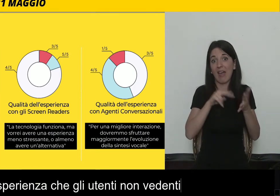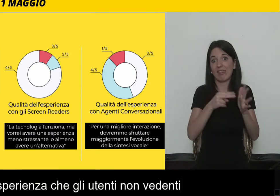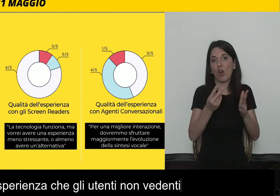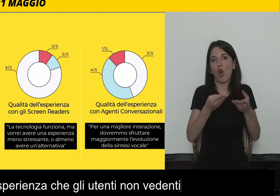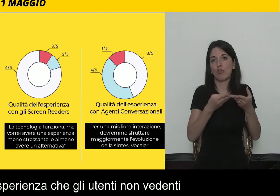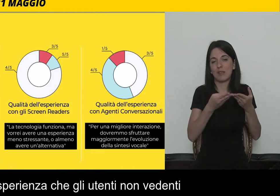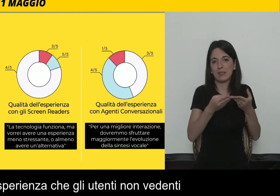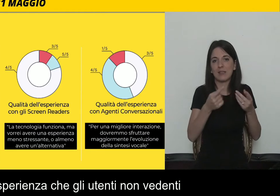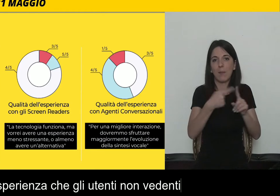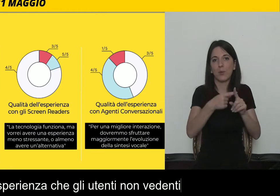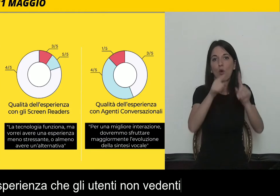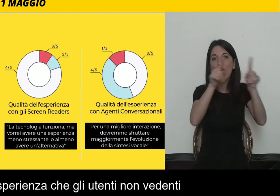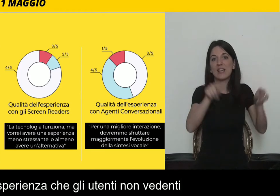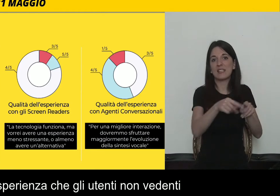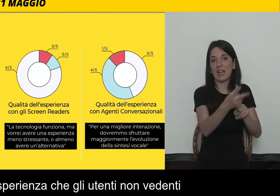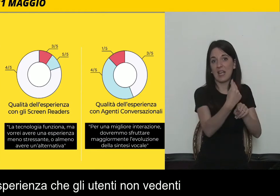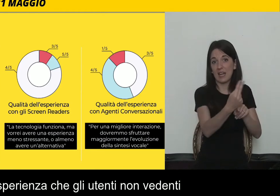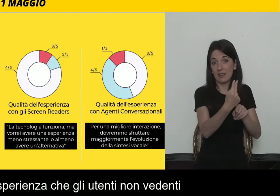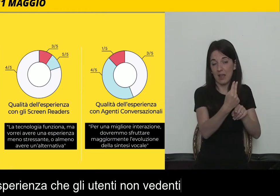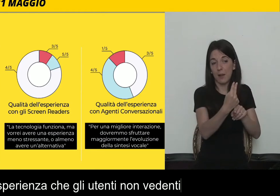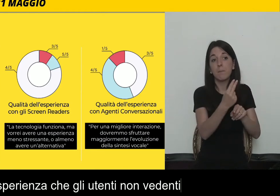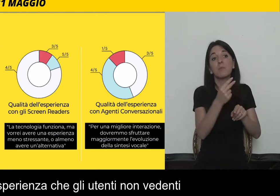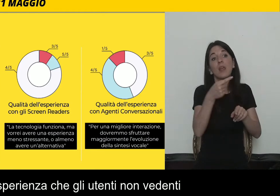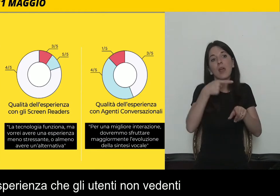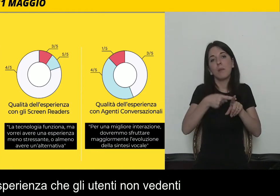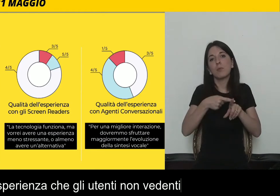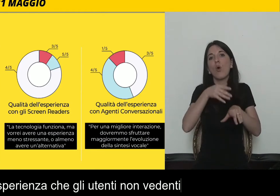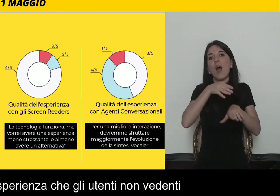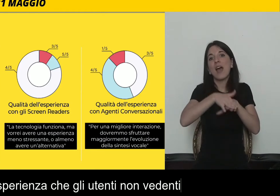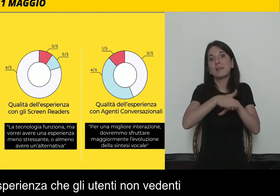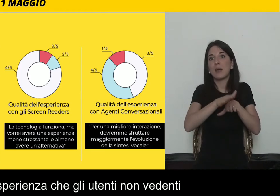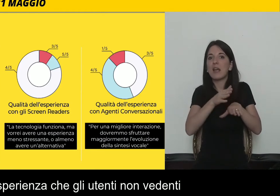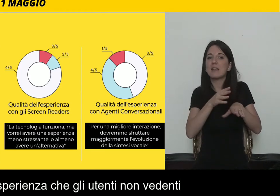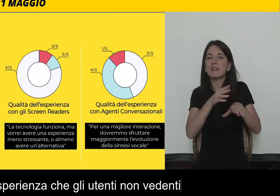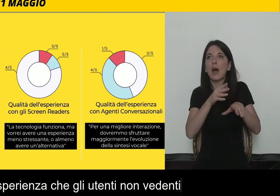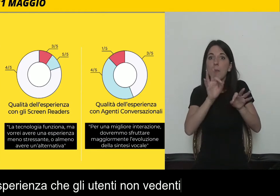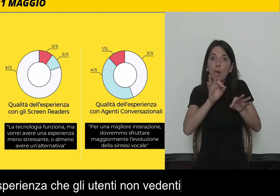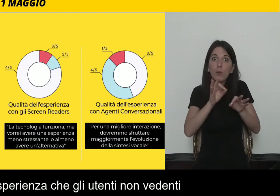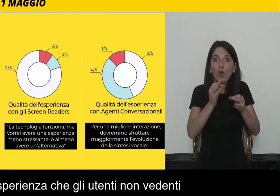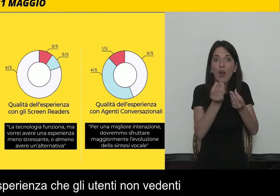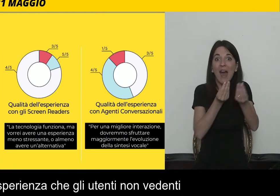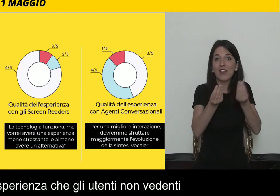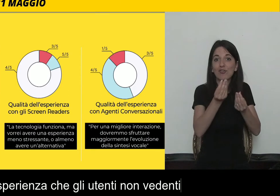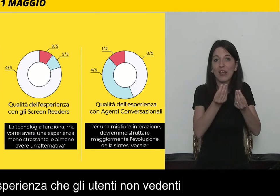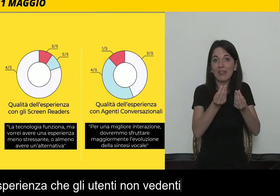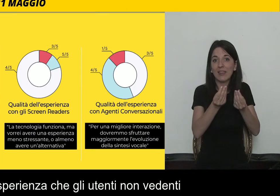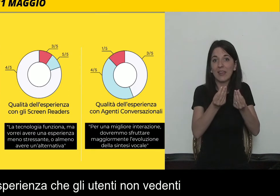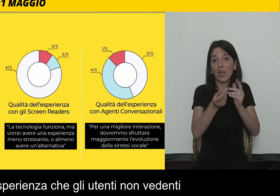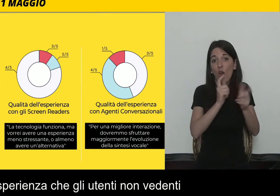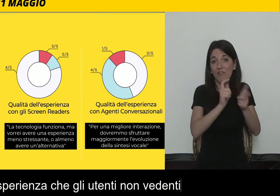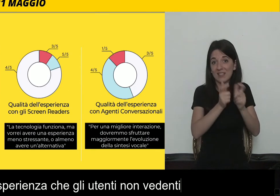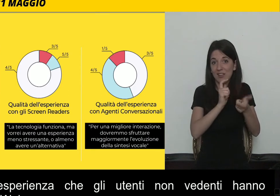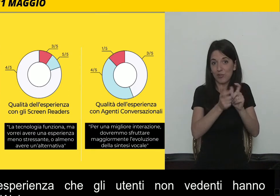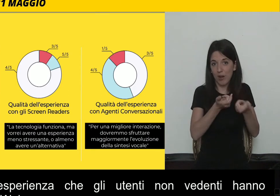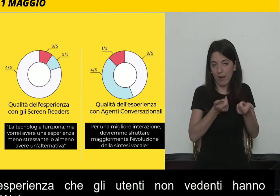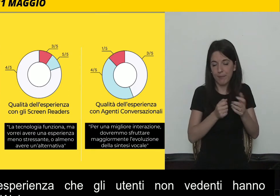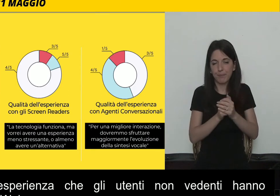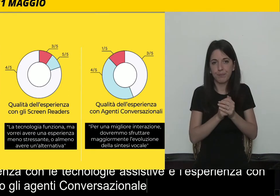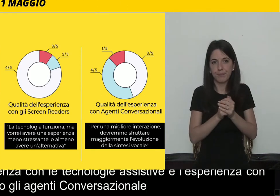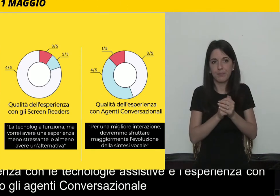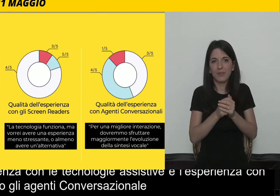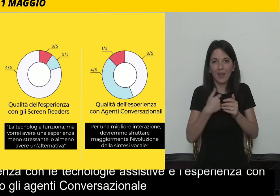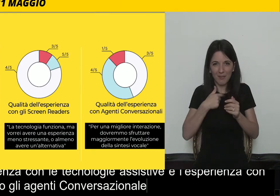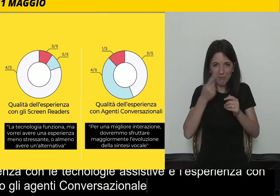anche l'esperienza o meglio l'attitudine verso gli agenti conversazionali. Io qui su questa slide riporto alcune frasi